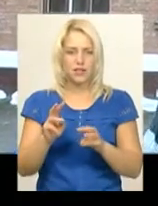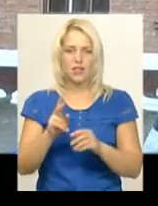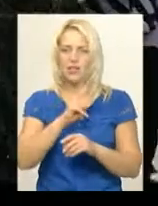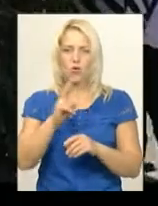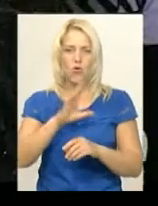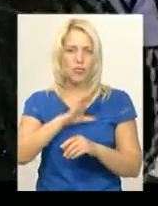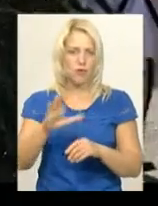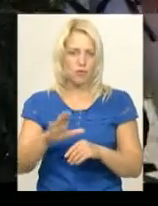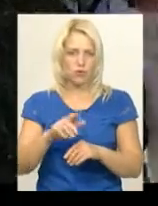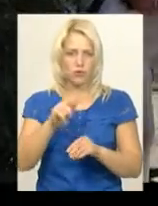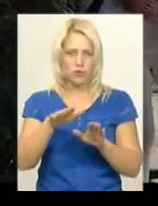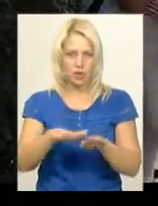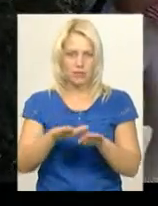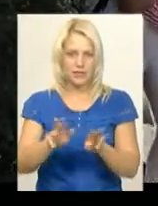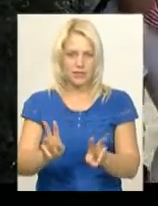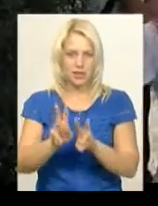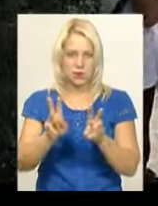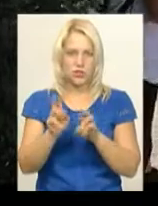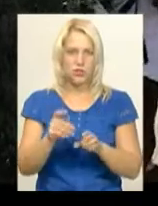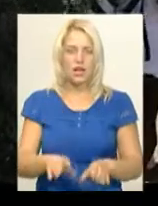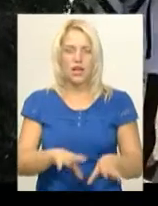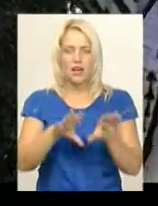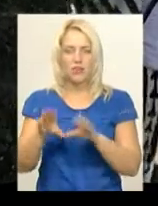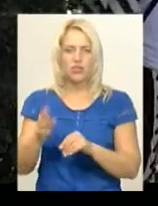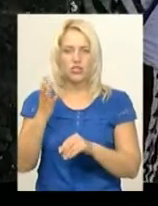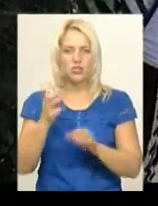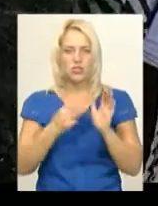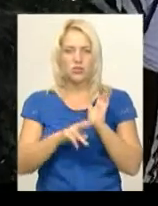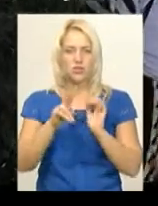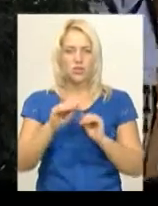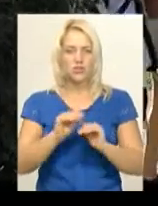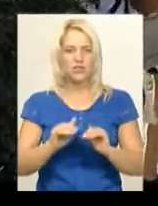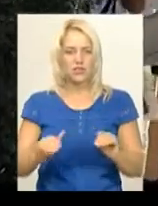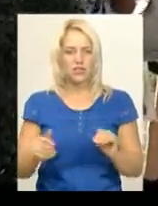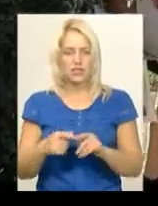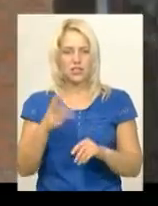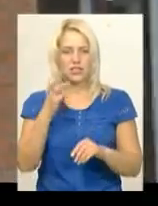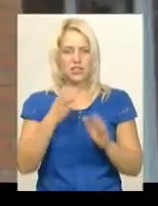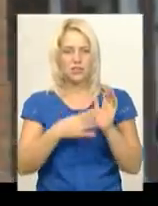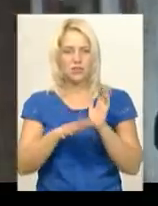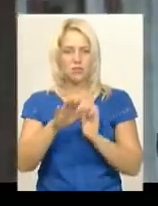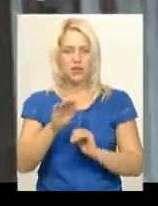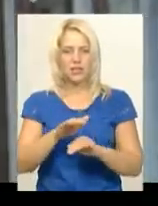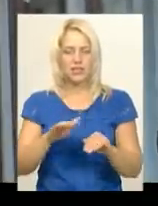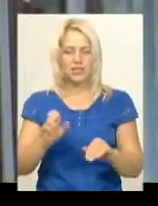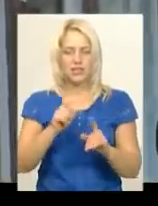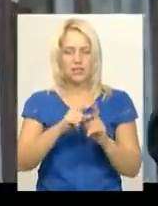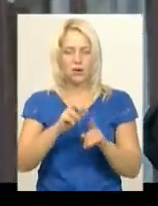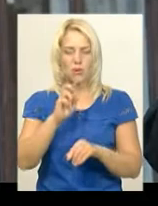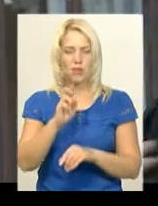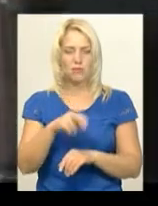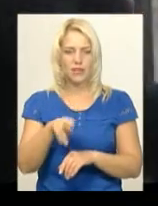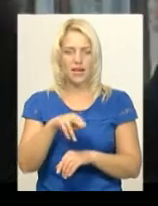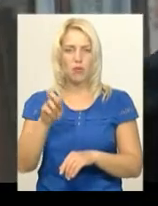не працювали. Всього з приміщення евакуювали 482 людини, в тому числі 395 дітей. За словами Дмитра Бондара,